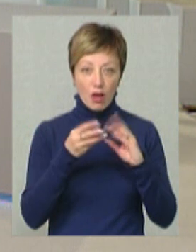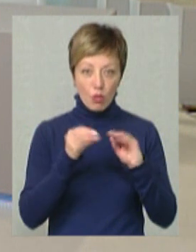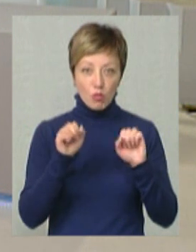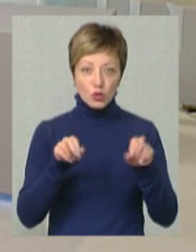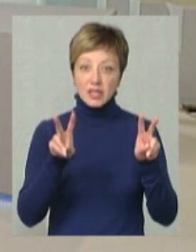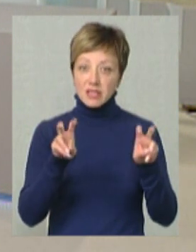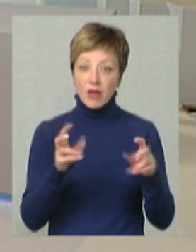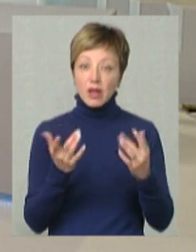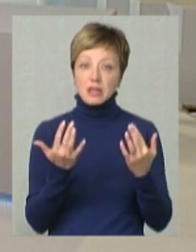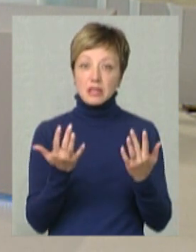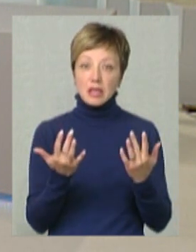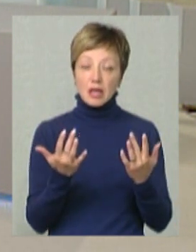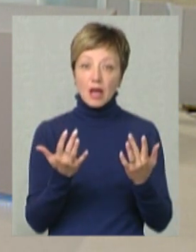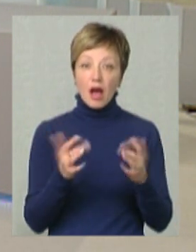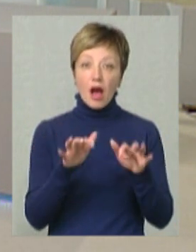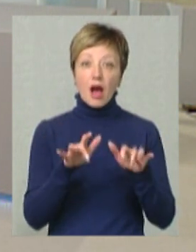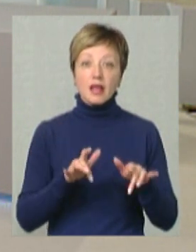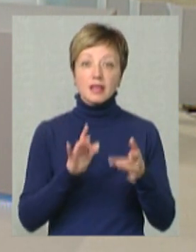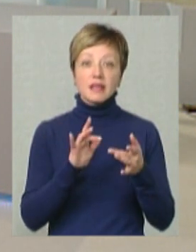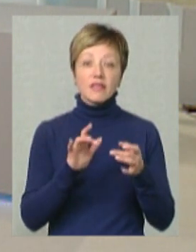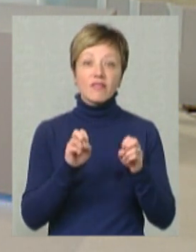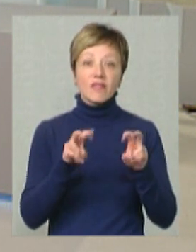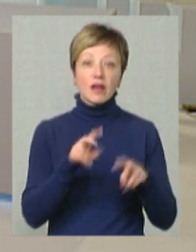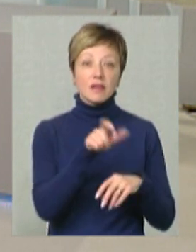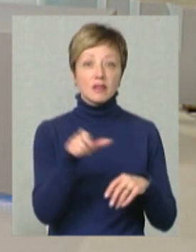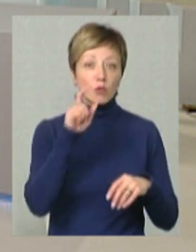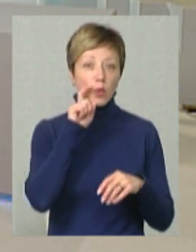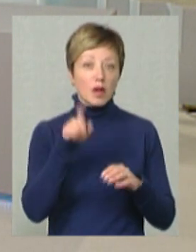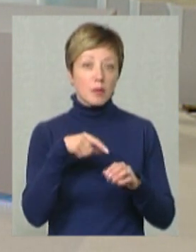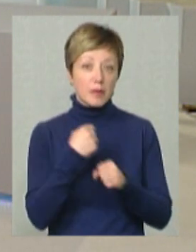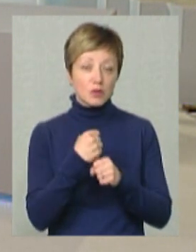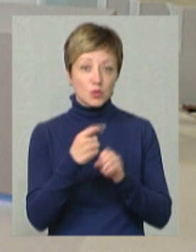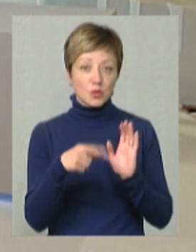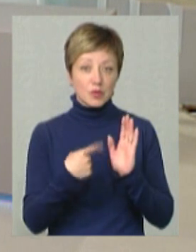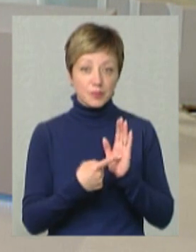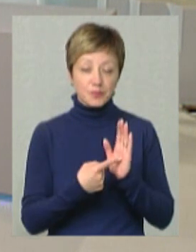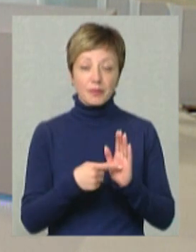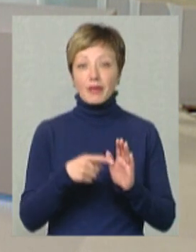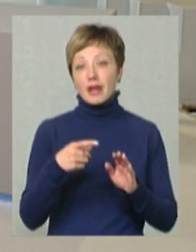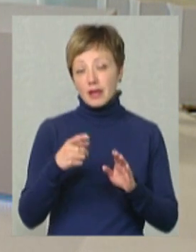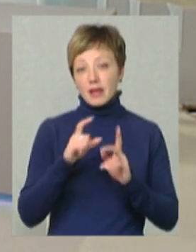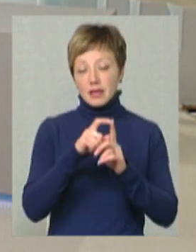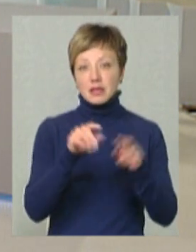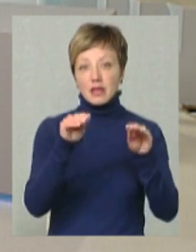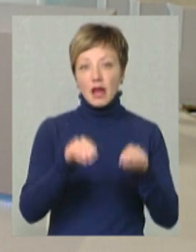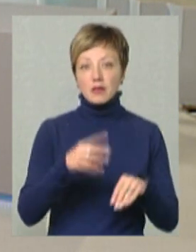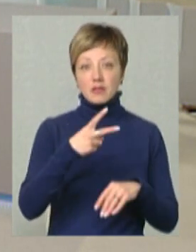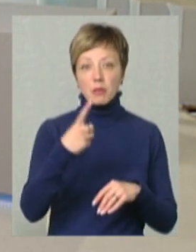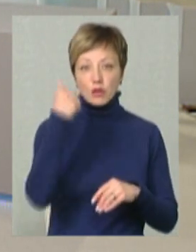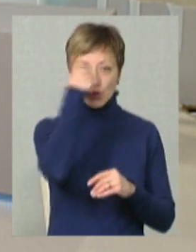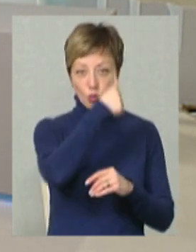назвати скільки ІТ-фахівців у нас працює в Україні? За даними попереднього, 2021